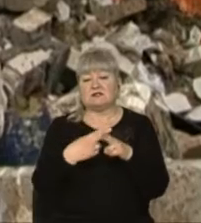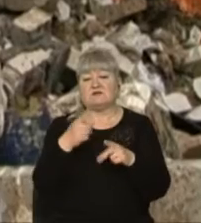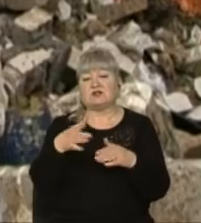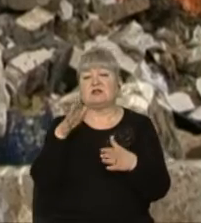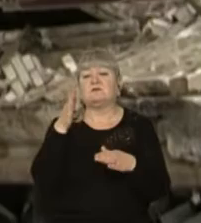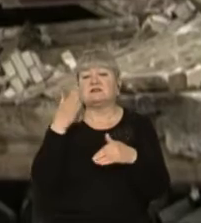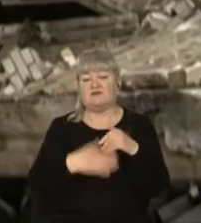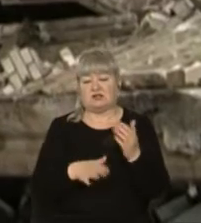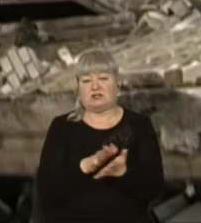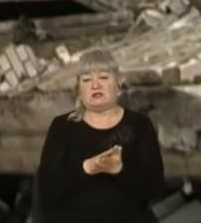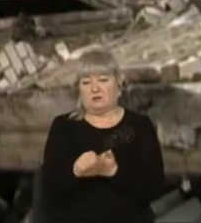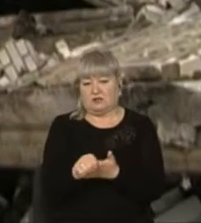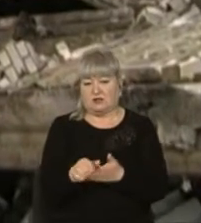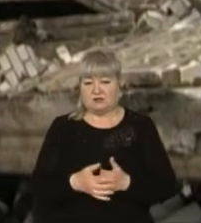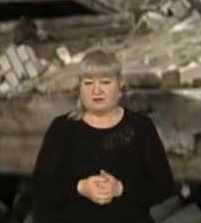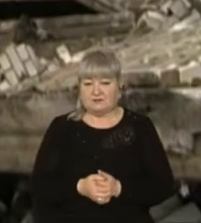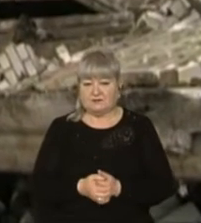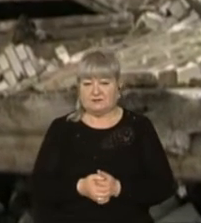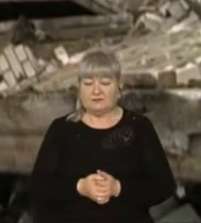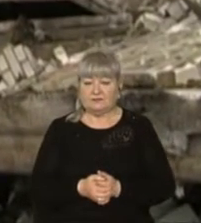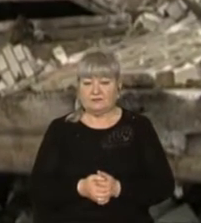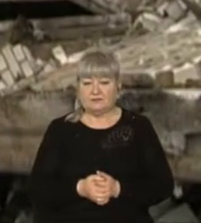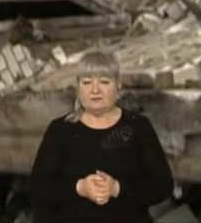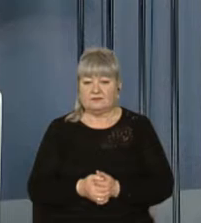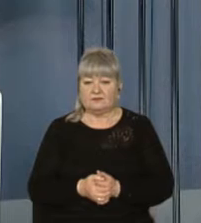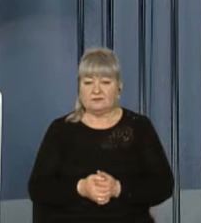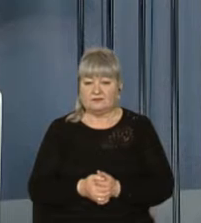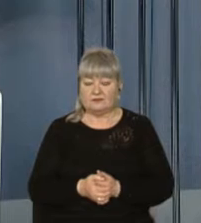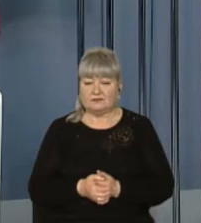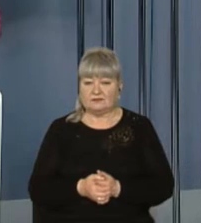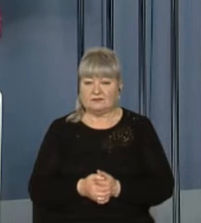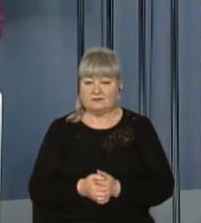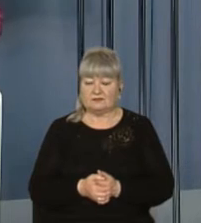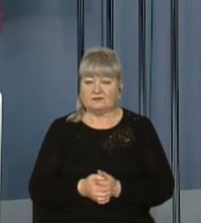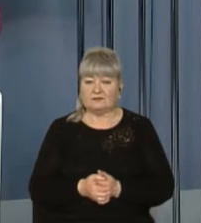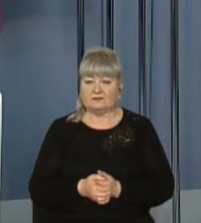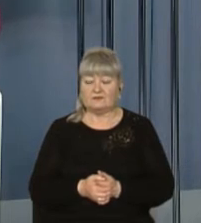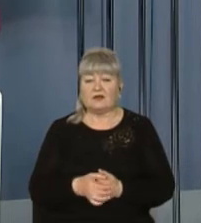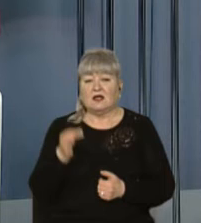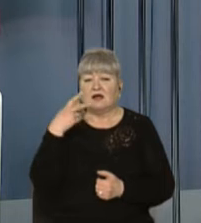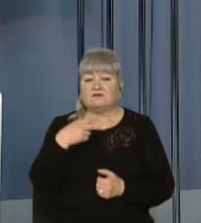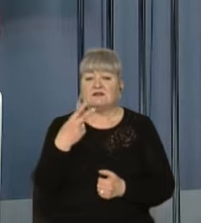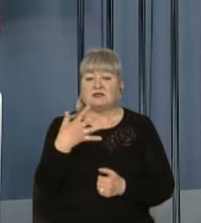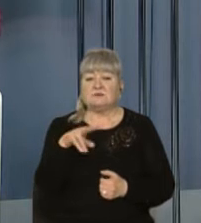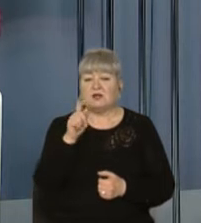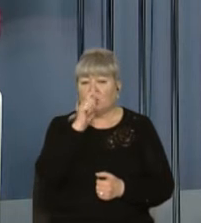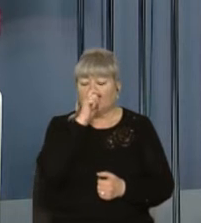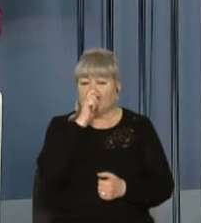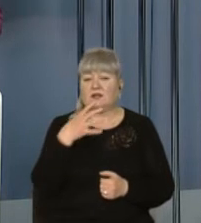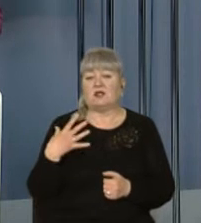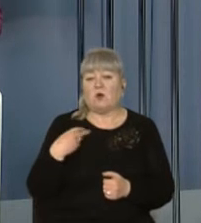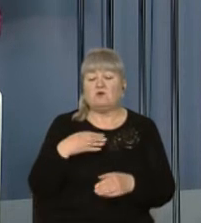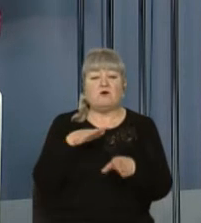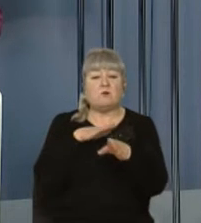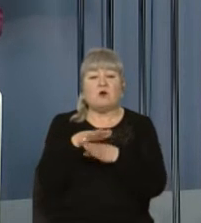завершити демонтаж. Олена Данило, Роман Гнатишин, ЮАЛьвів. Нагадаю, 25 квітня у Львові